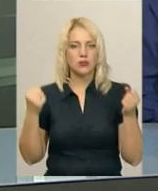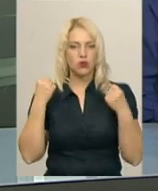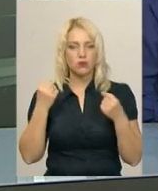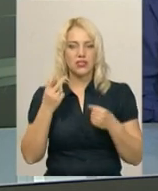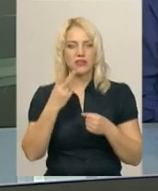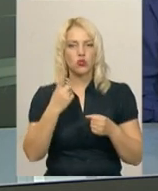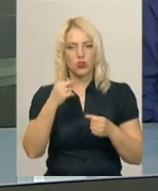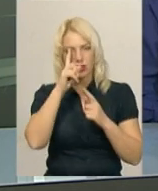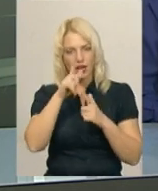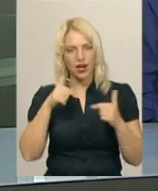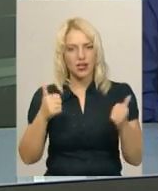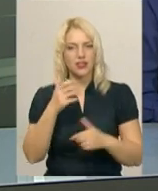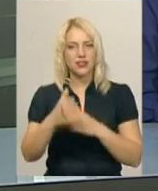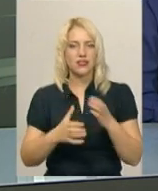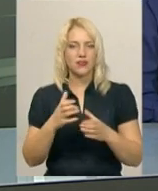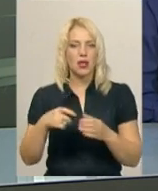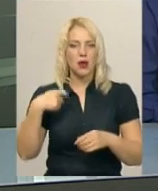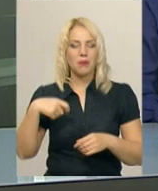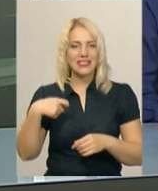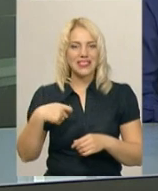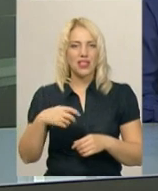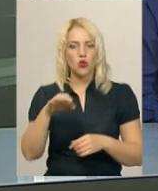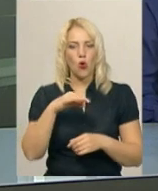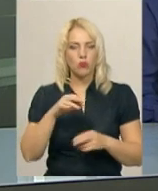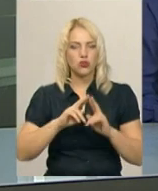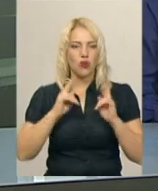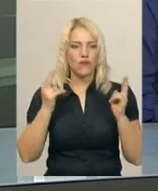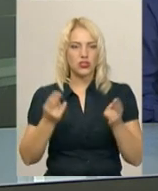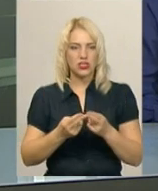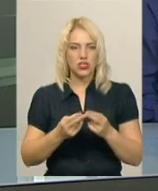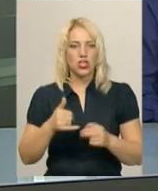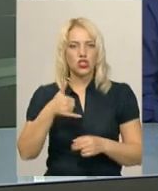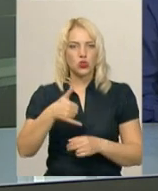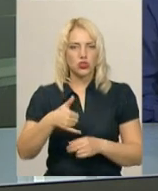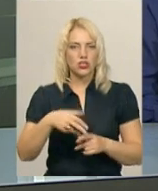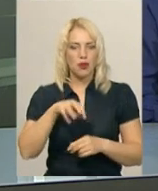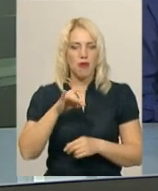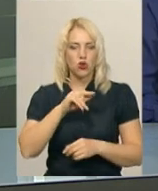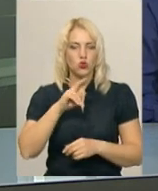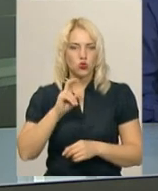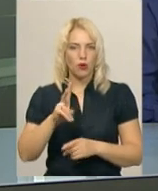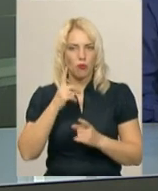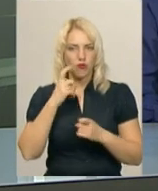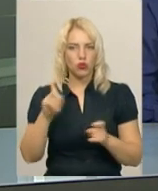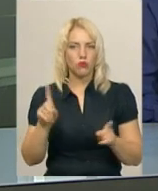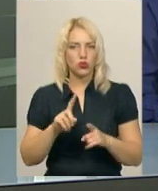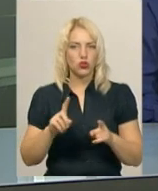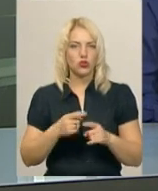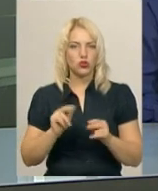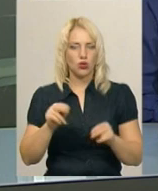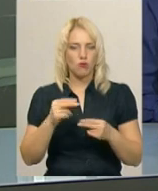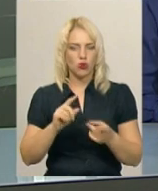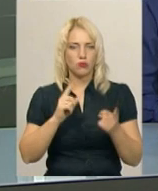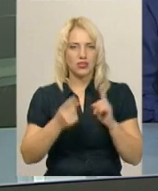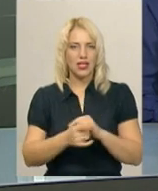21 країни світу. Президент обласної федерації «Комбат джиу-джитсу» Олександр Марчук повідомив, чемпіонами світу стали